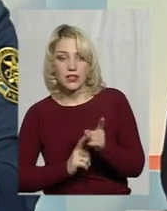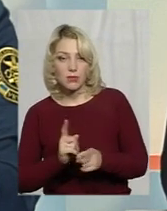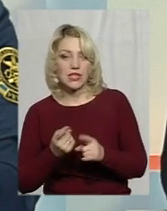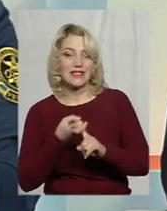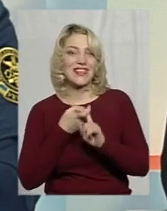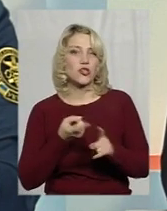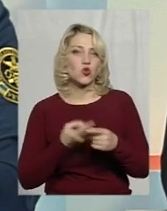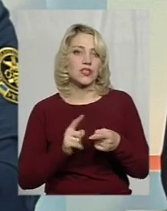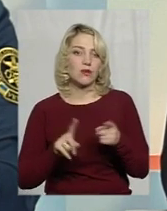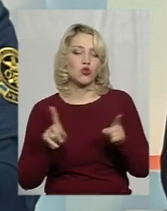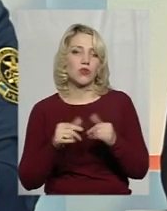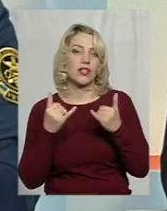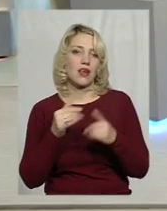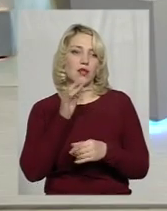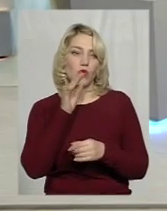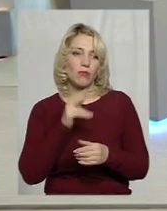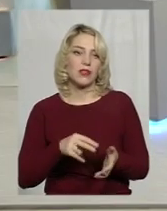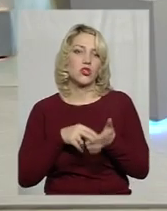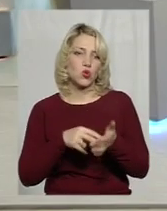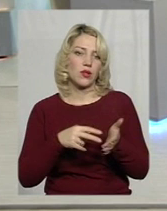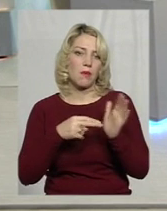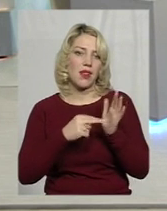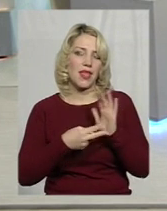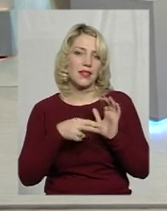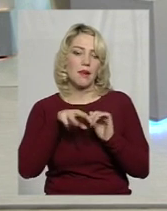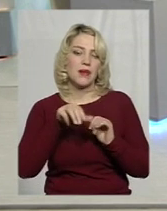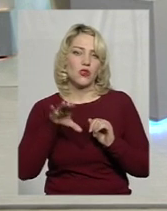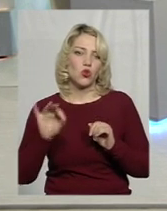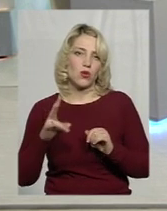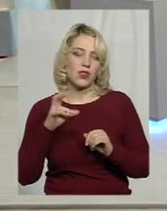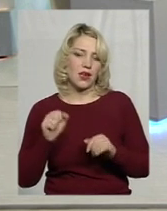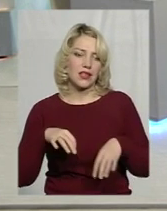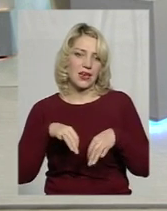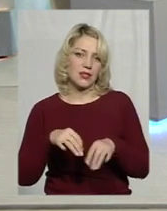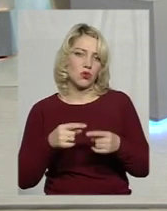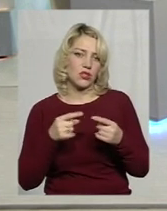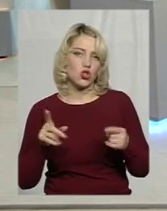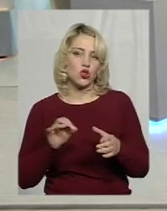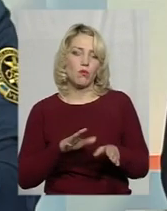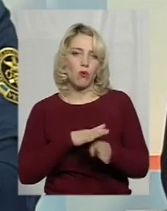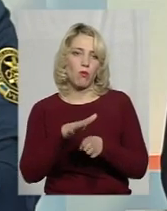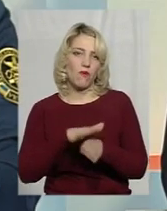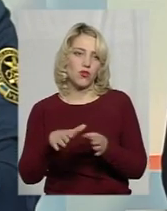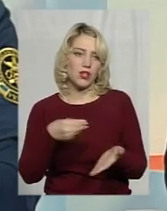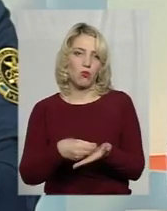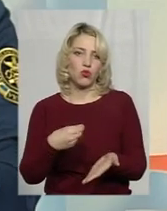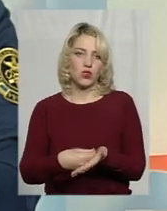тим, що на даний момент стоять плани на розмитнення даних транспортних засобів, щоб наповнити бюджет.